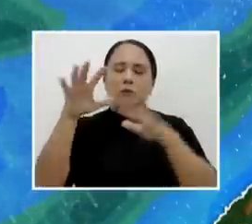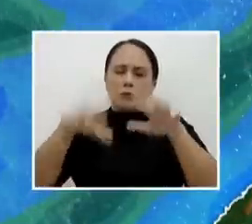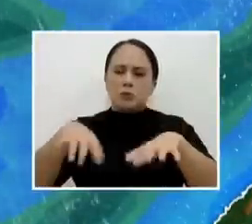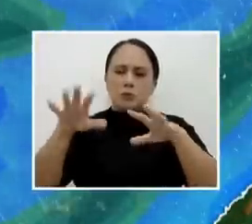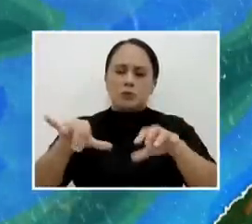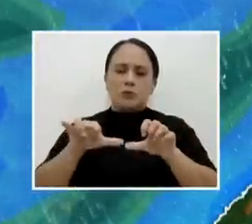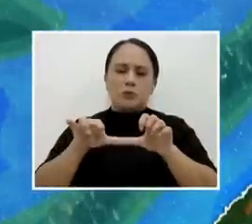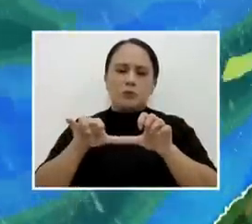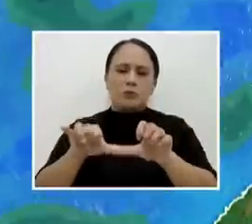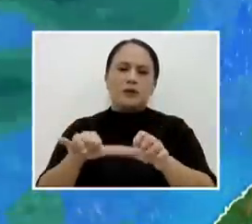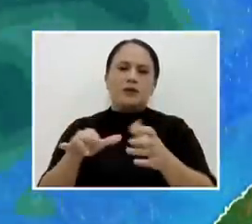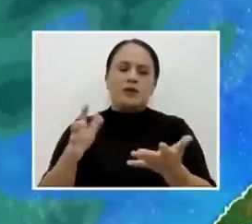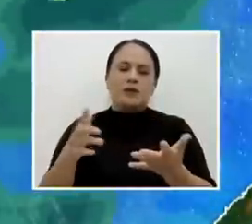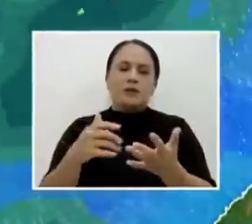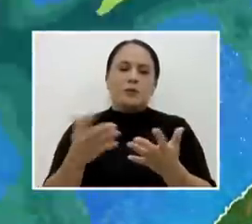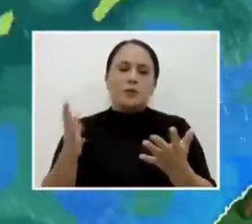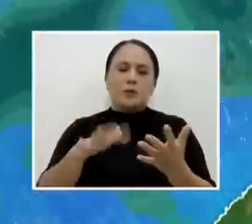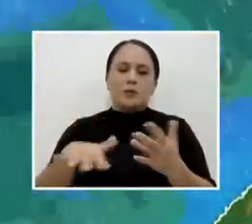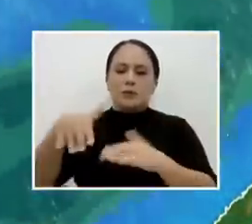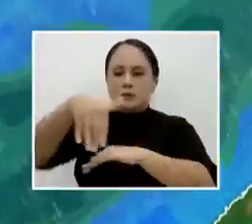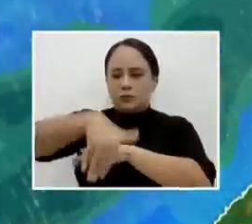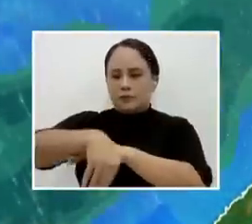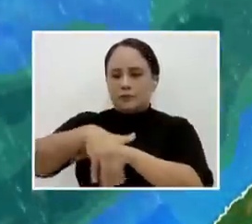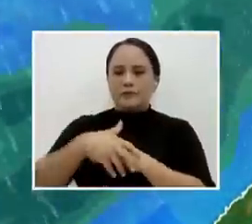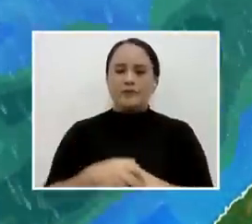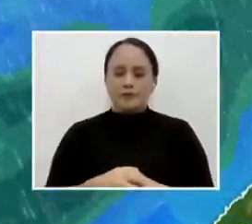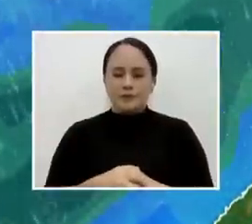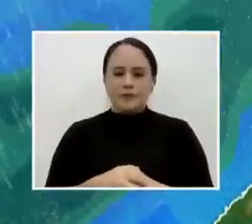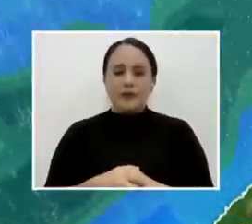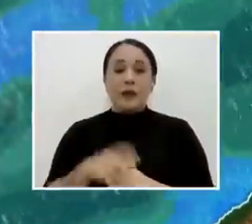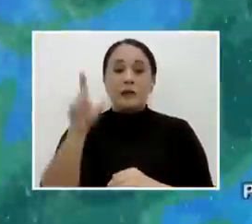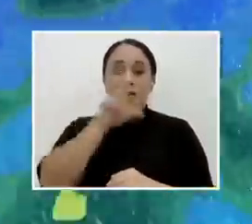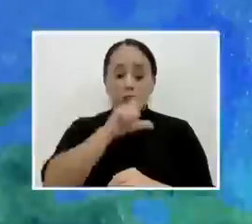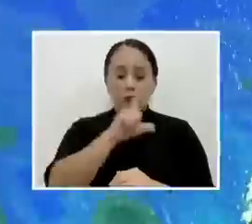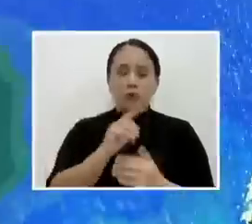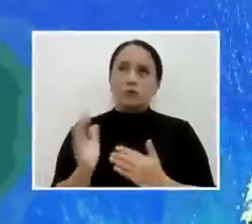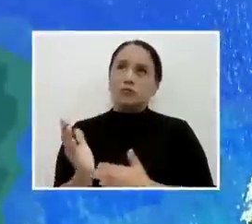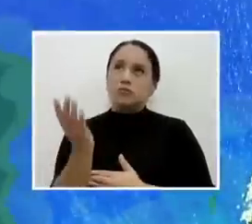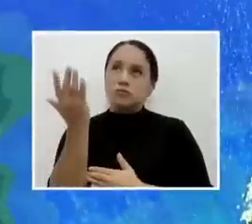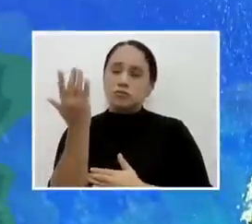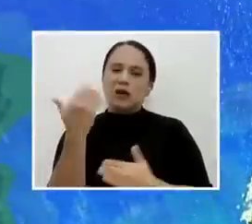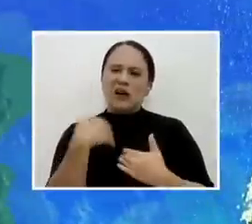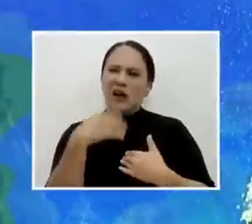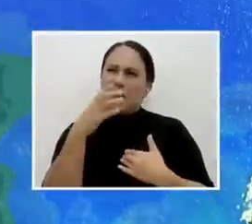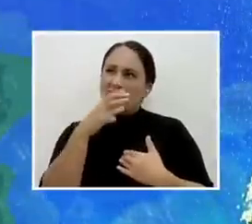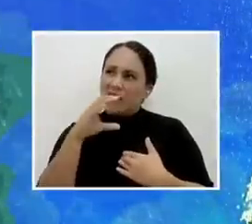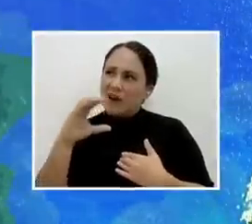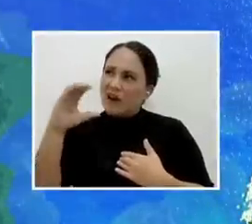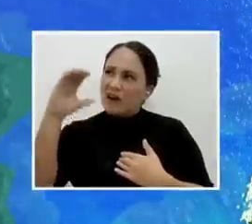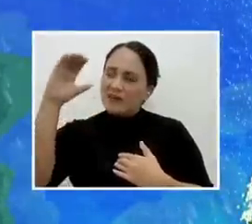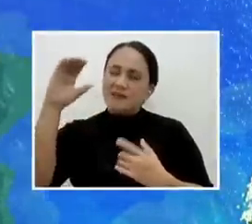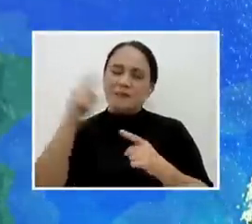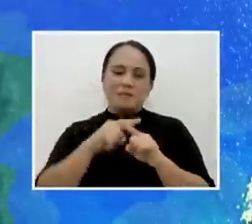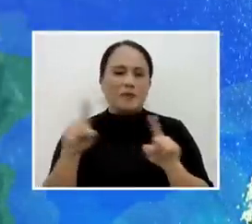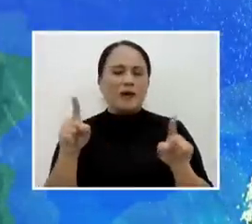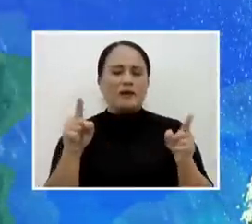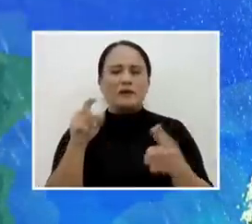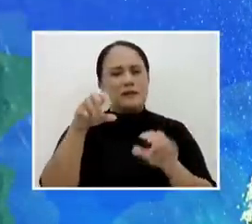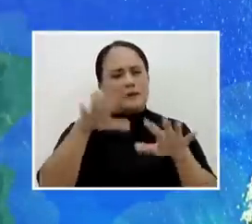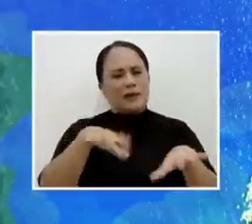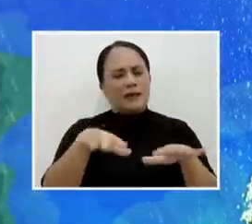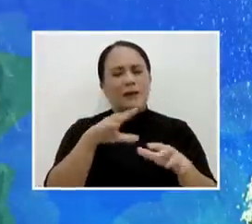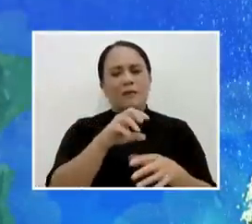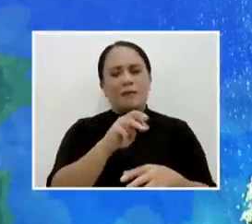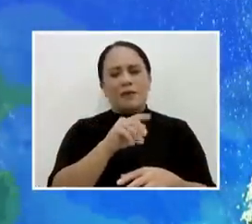hanggang pagsapit ng gabi. Sa Luzon naman, sa umaga, maaraw sa malaking bahagi pero may ulan po dito sa May Masbate.